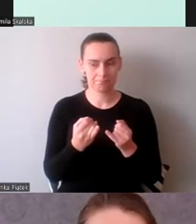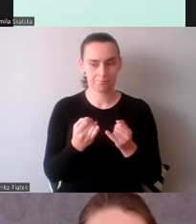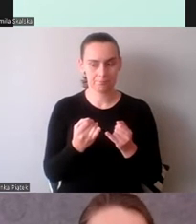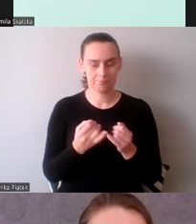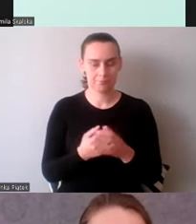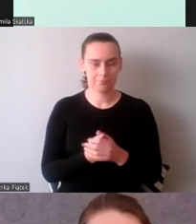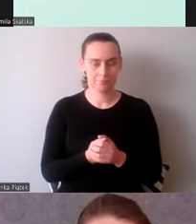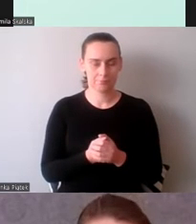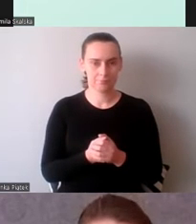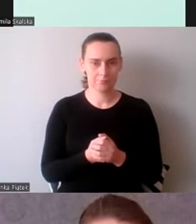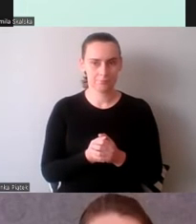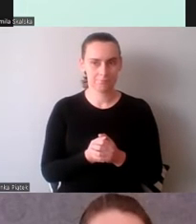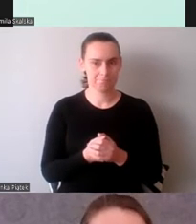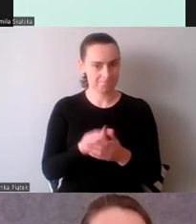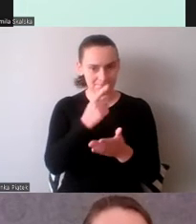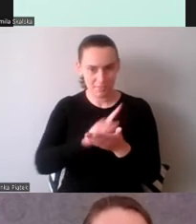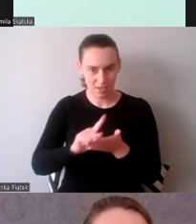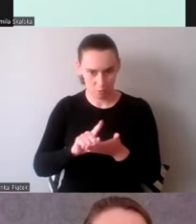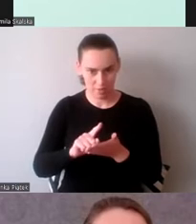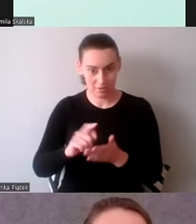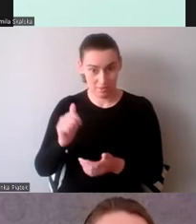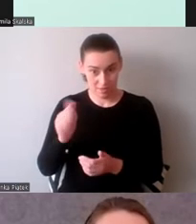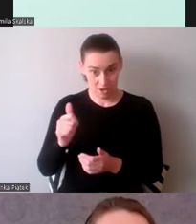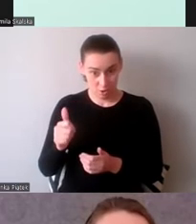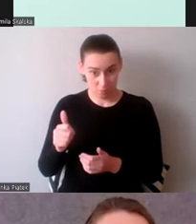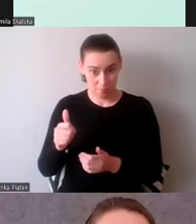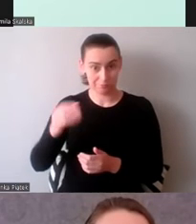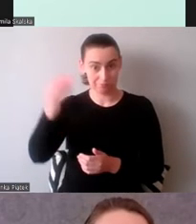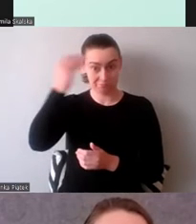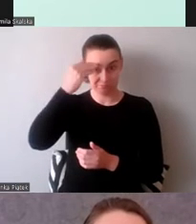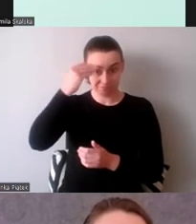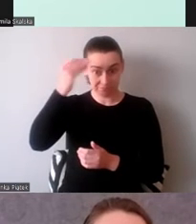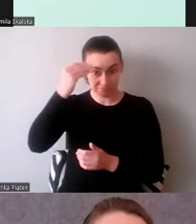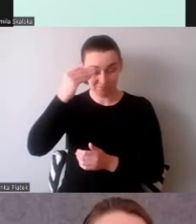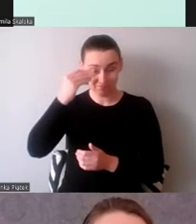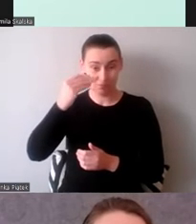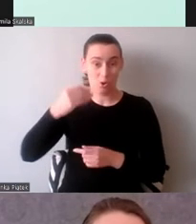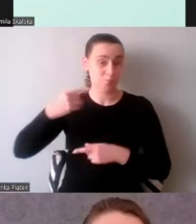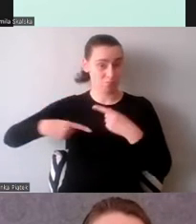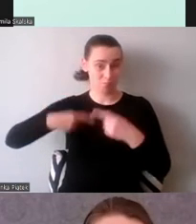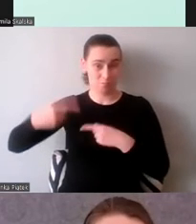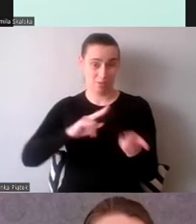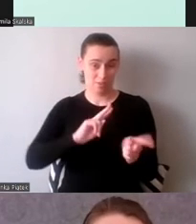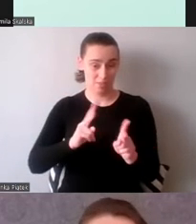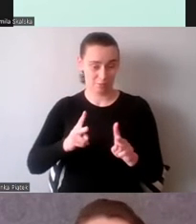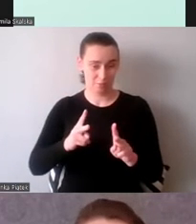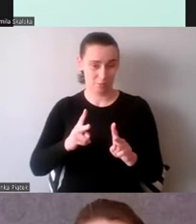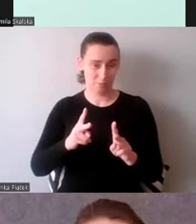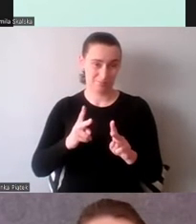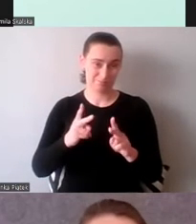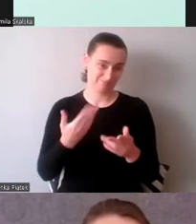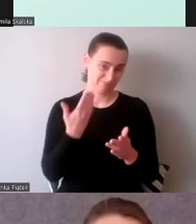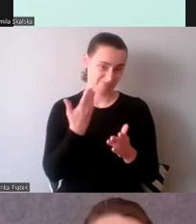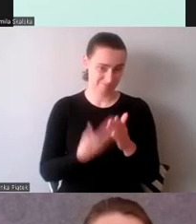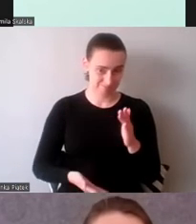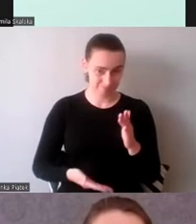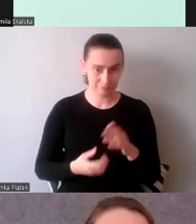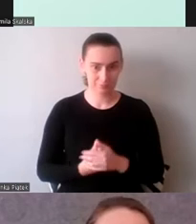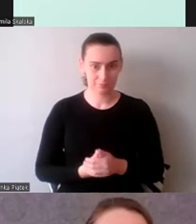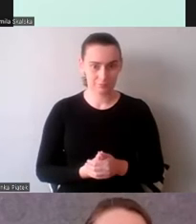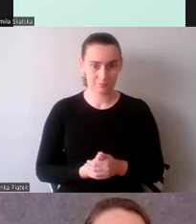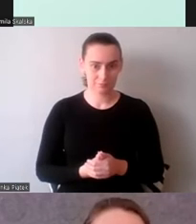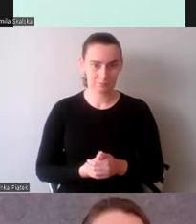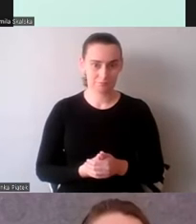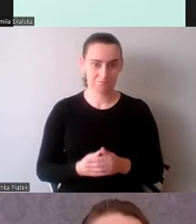wysokim stopniu tych umiejętności, to proces tłumaczenia na tym z pewnością ucierpi. A te